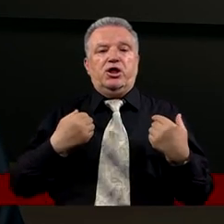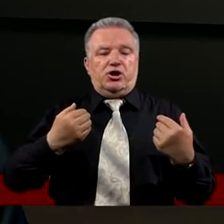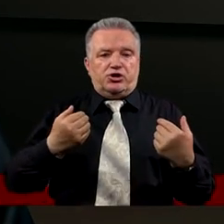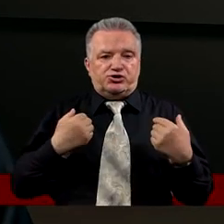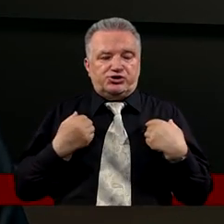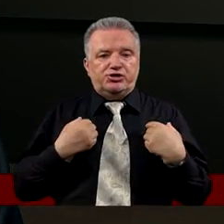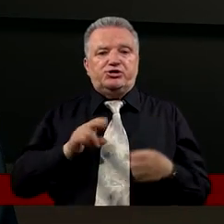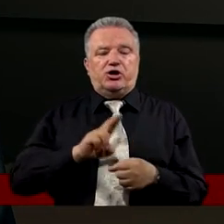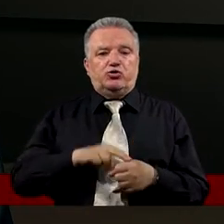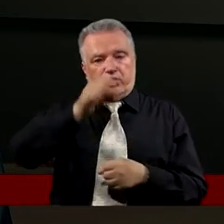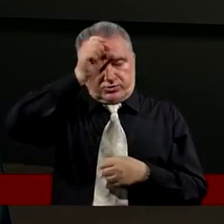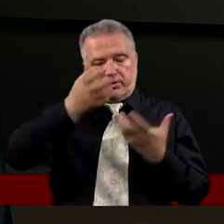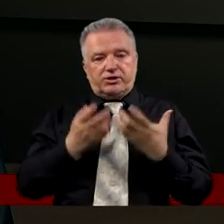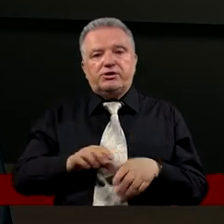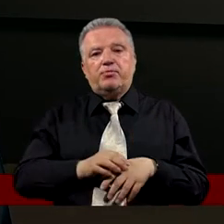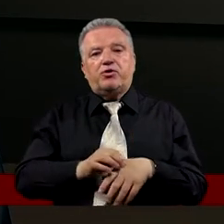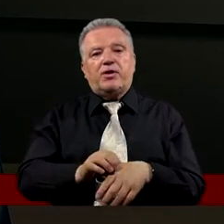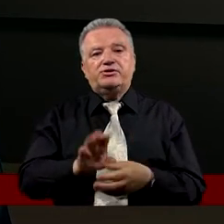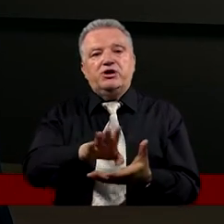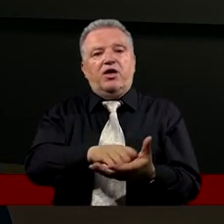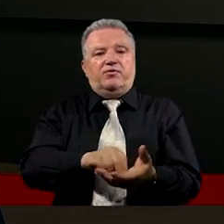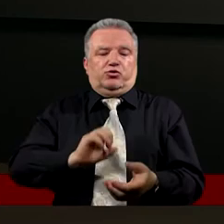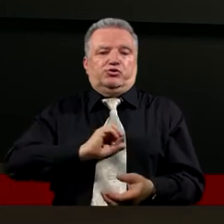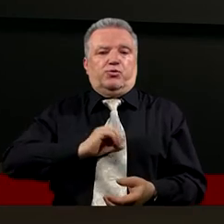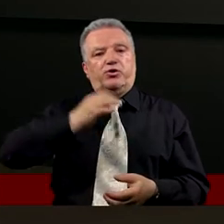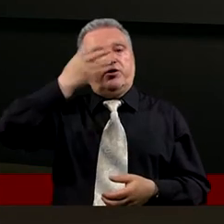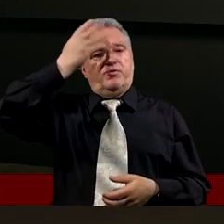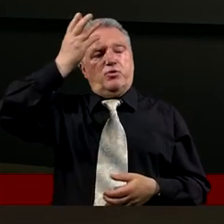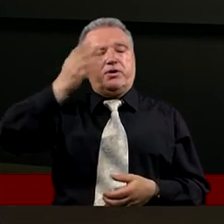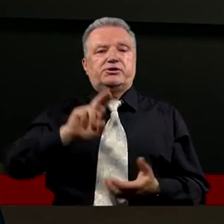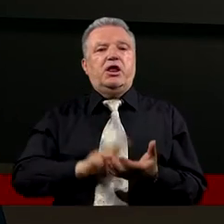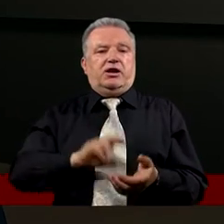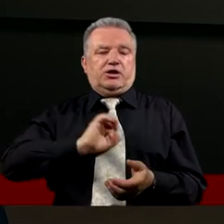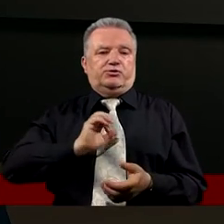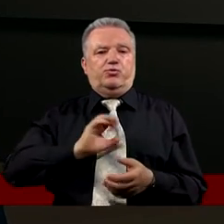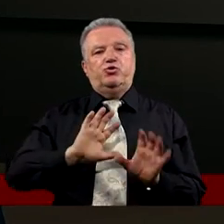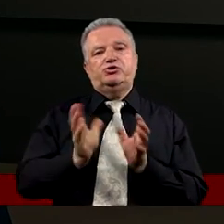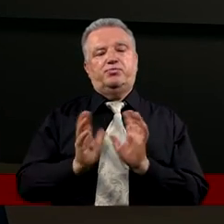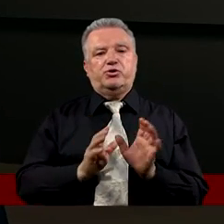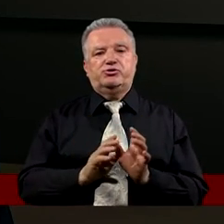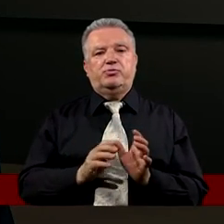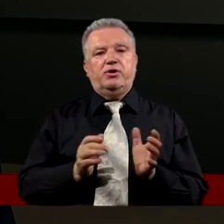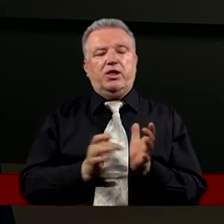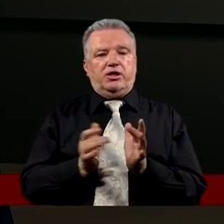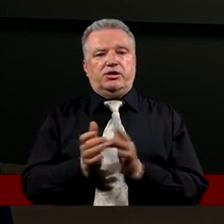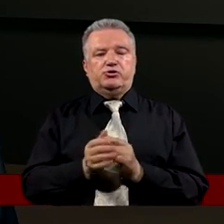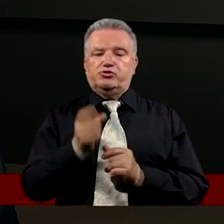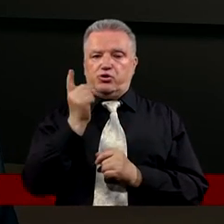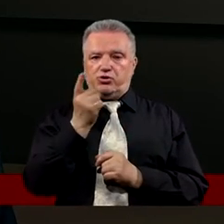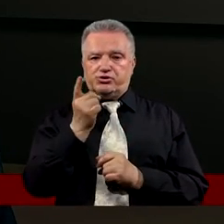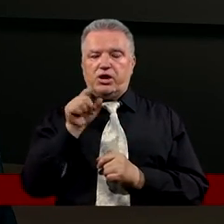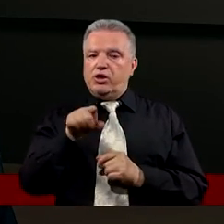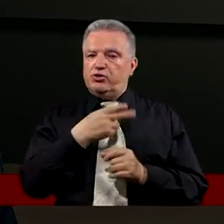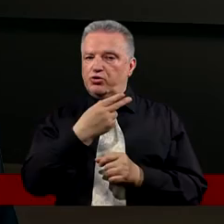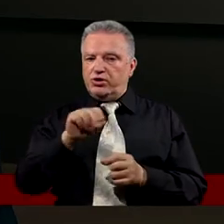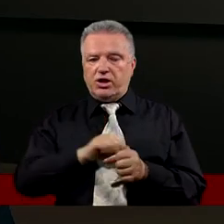człowiek Chce prowadzić Według swoich wyobrażeń Prawda? Tak na swój sposób Pan Jezus Jednocześnie ostrzega To nie jest